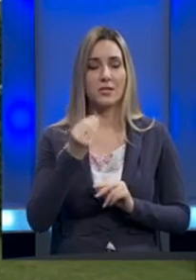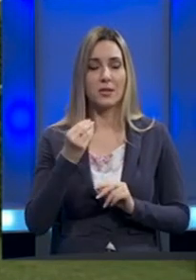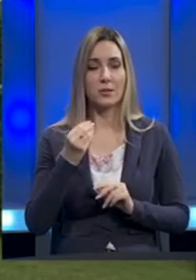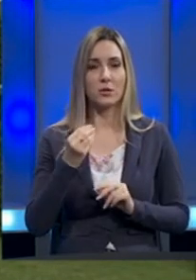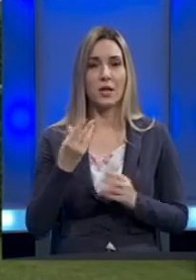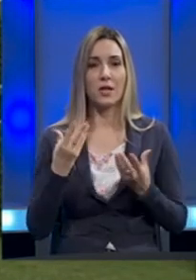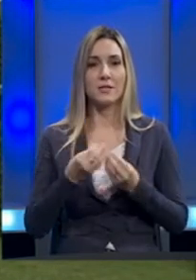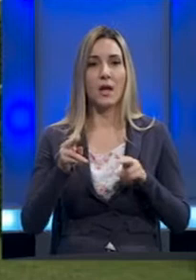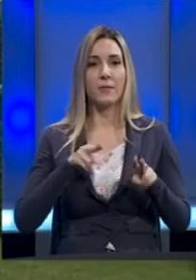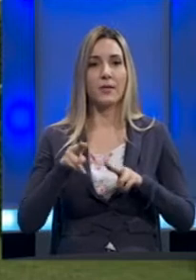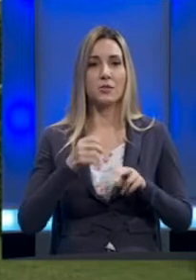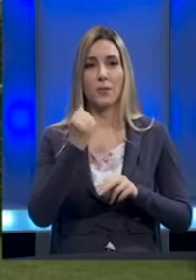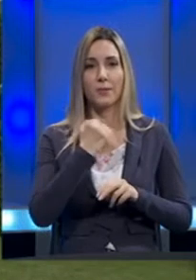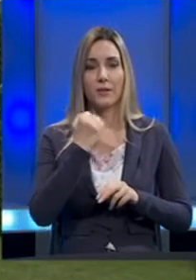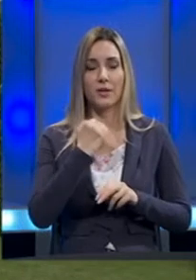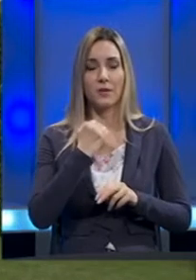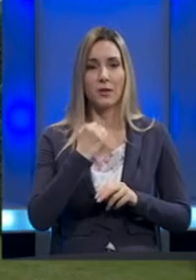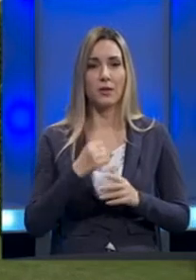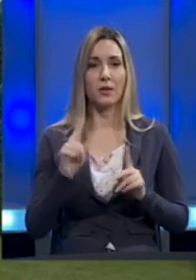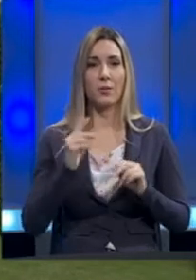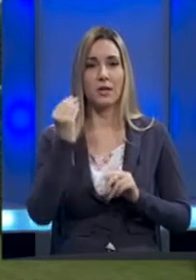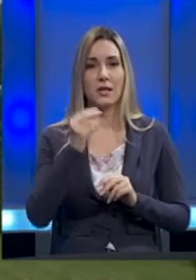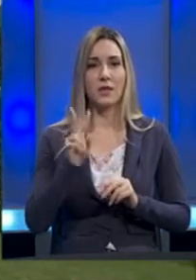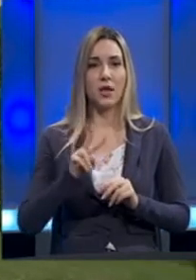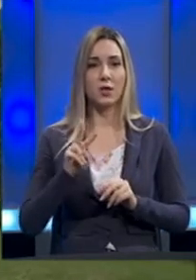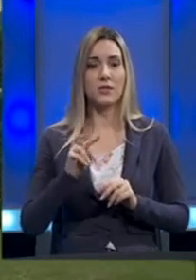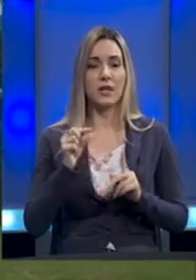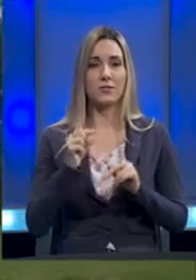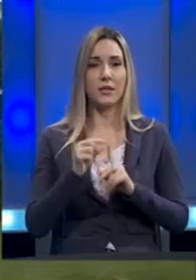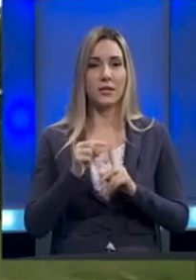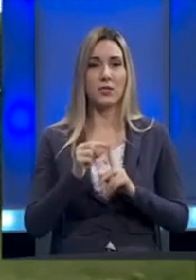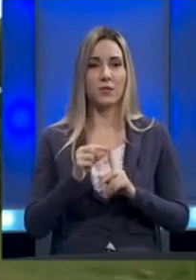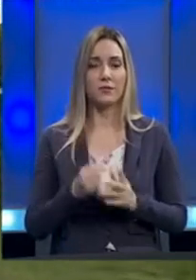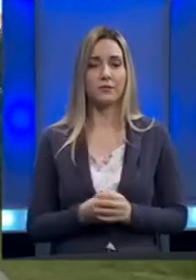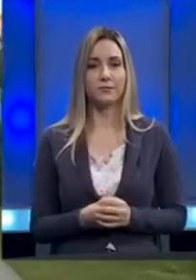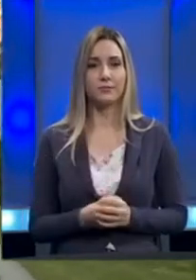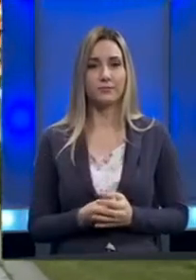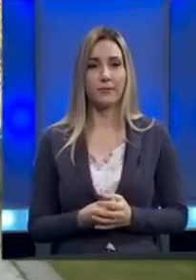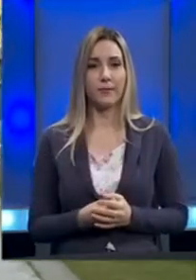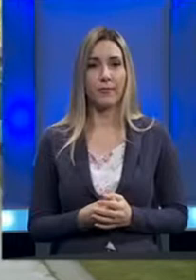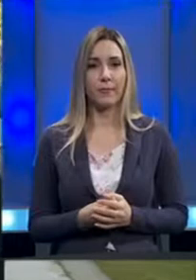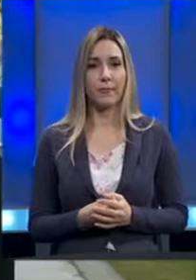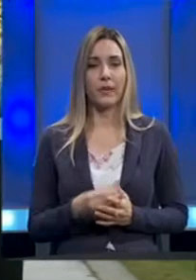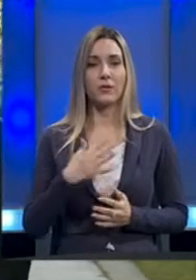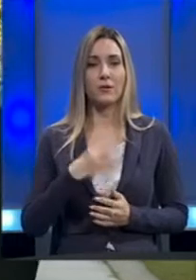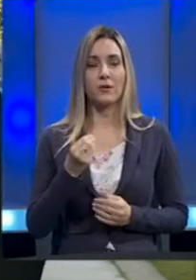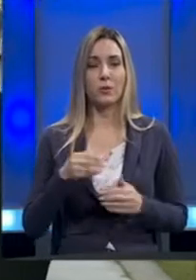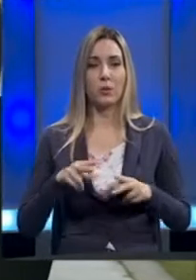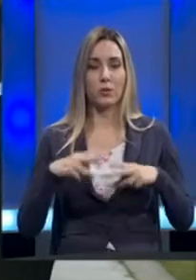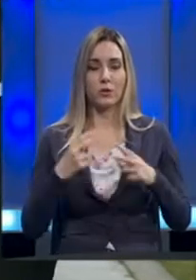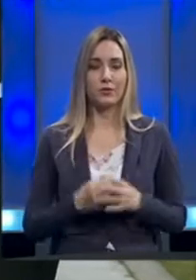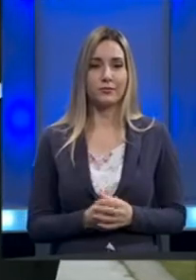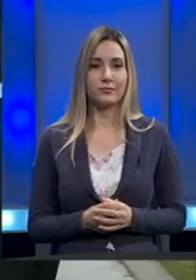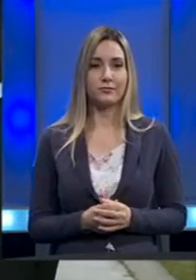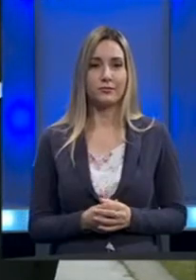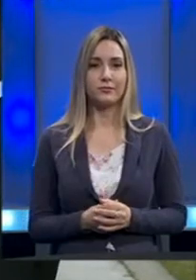sa ministrom privrede i preduzetništva Republike Srpske, Vijakoslavom Petričevićem. Gospodine Petričeviću, želim vam dobro jutro. Dobro